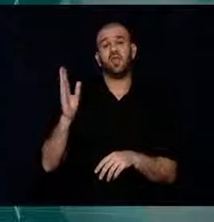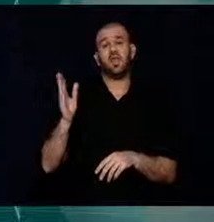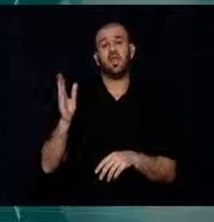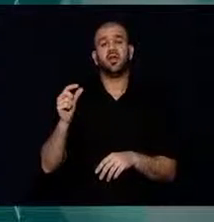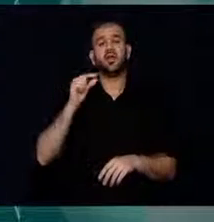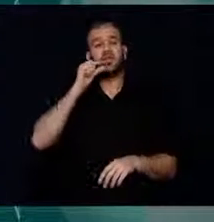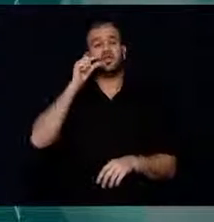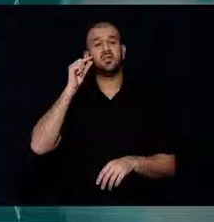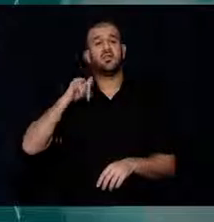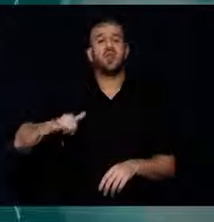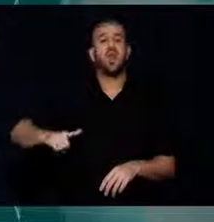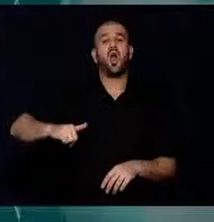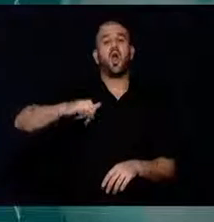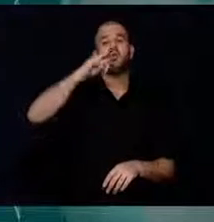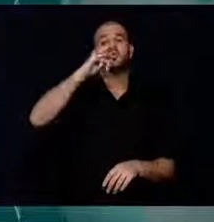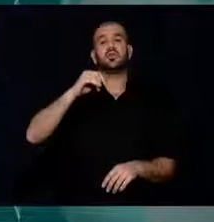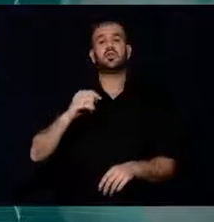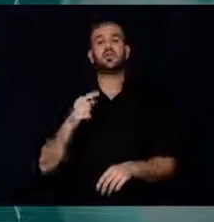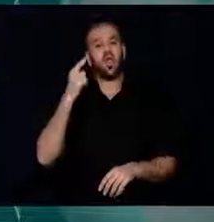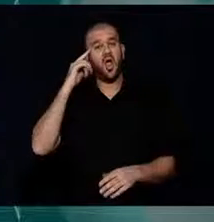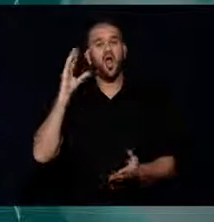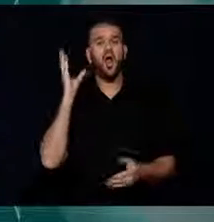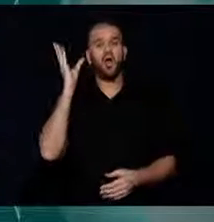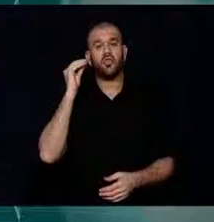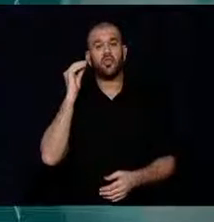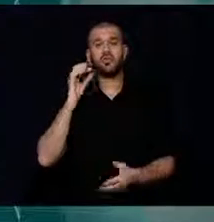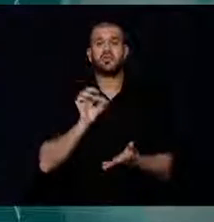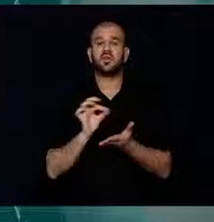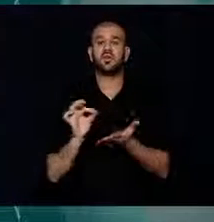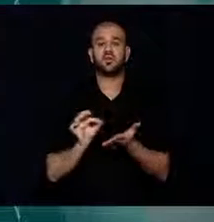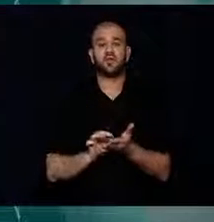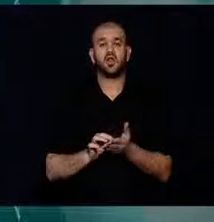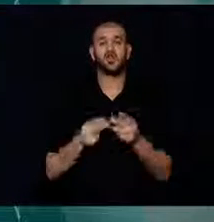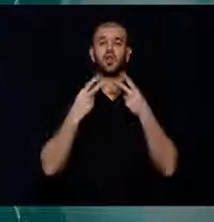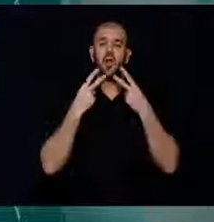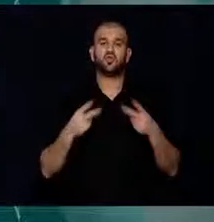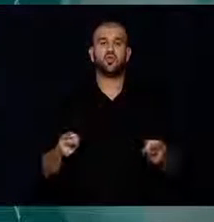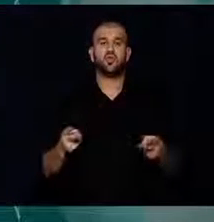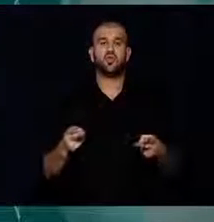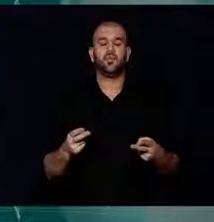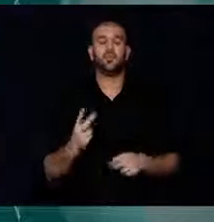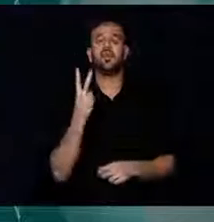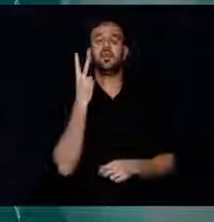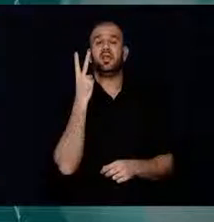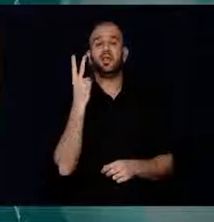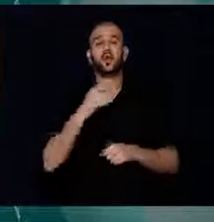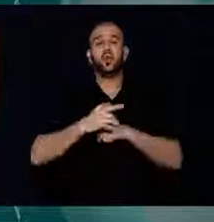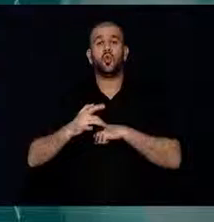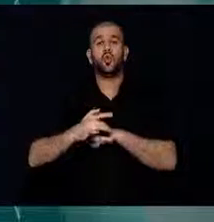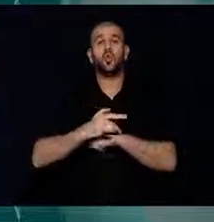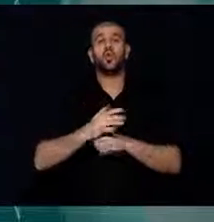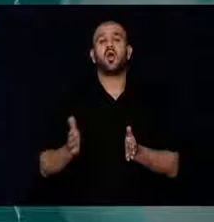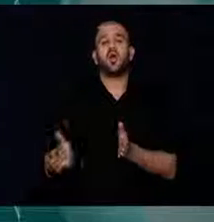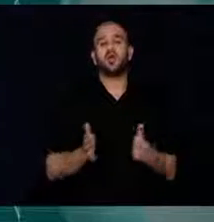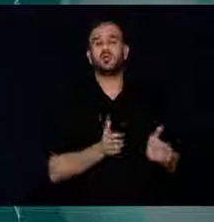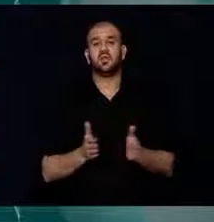imzalayacakları açıklandı. İki ülke arasında geçtiğimiz Aralık ayında